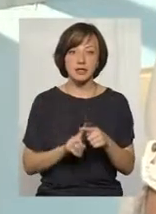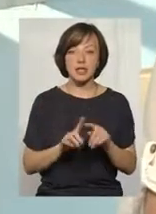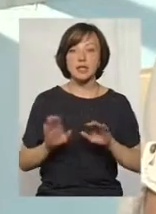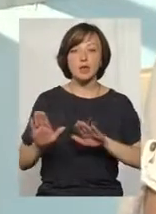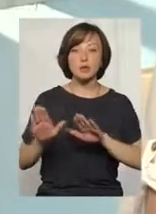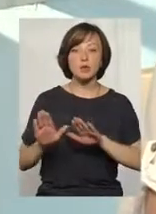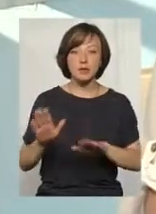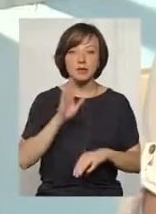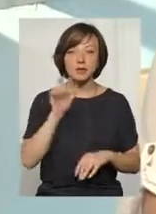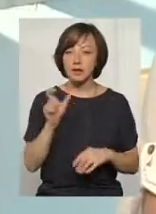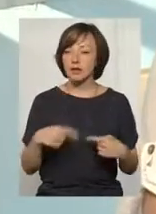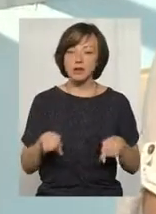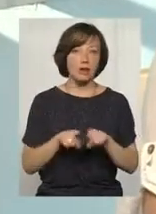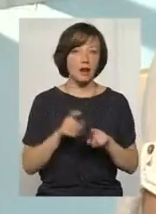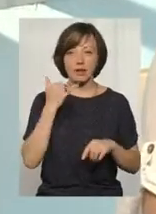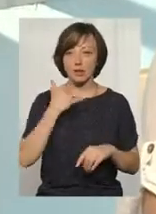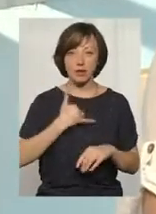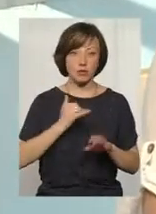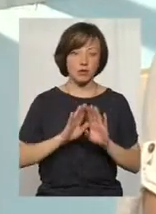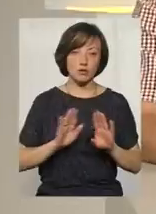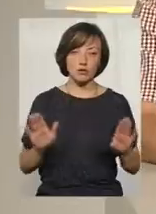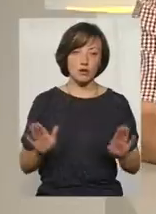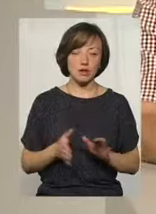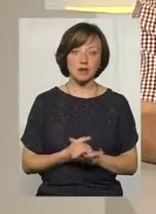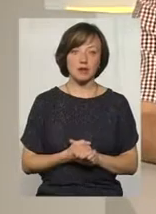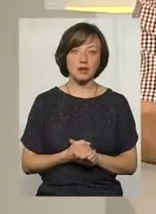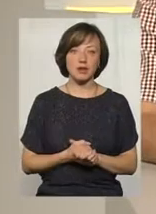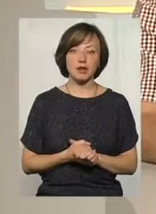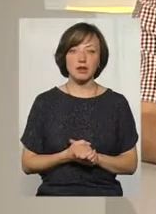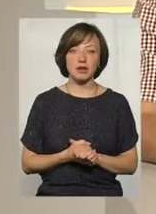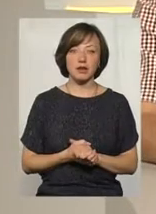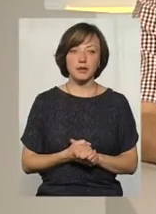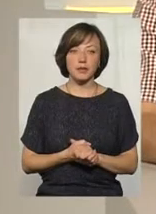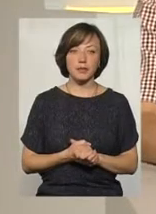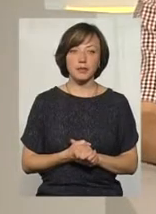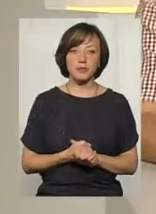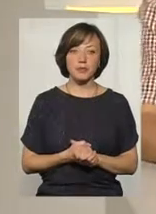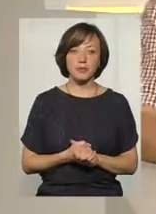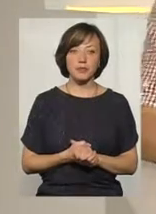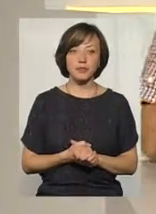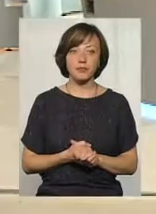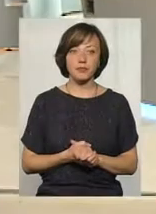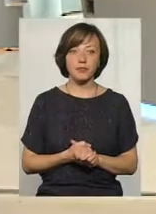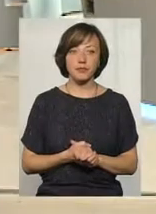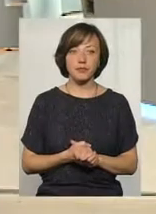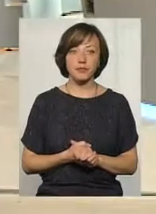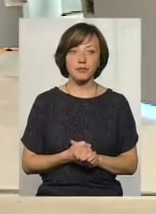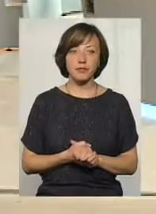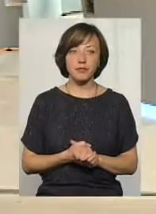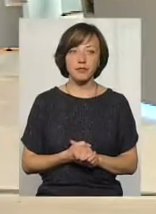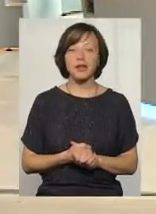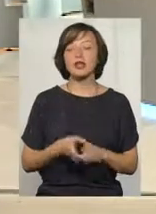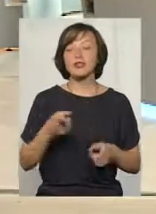заступниця, вона так і не позвонила, не зв'язалася зі мною. Ну, буває, так